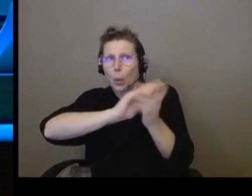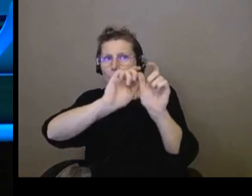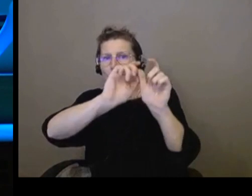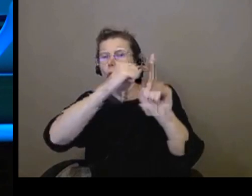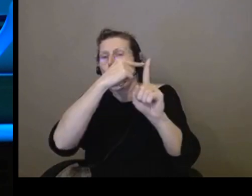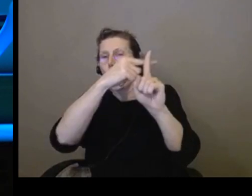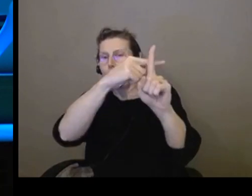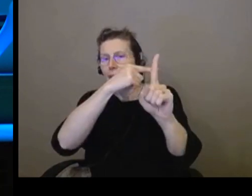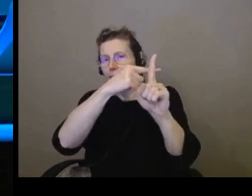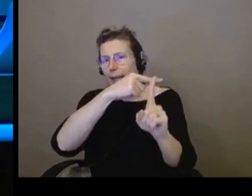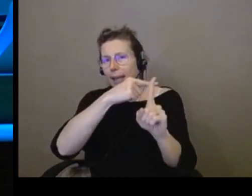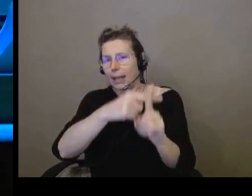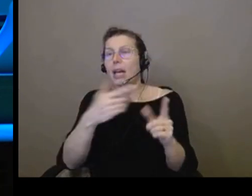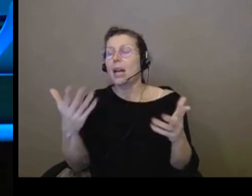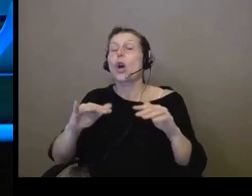des petites,